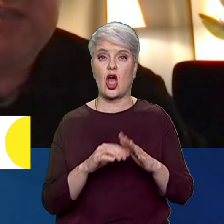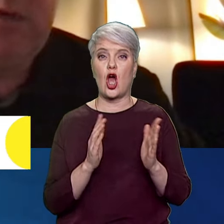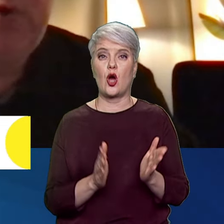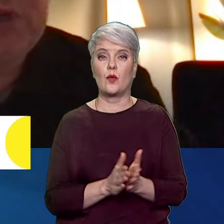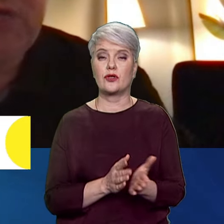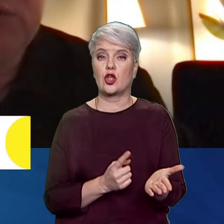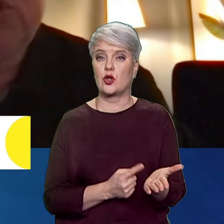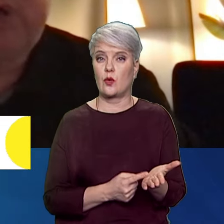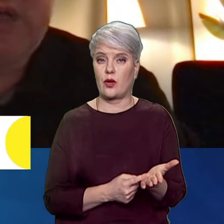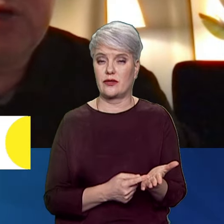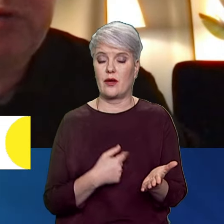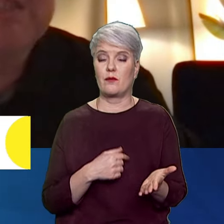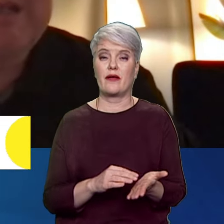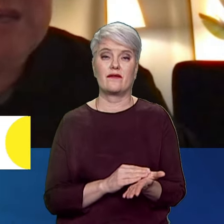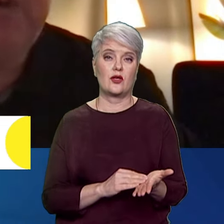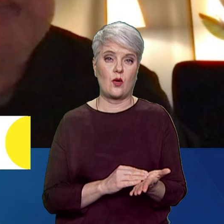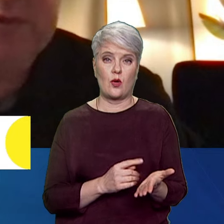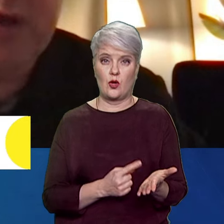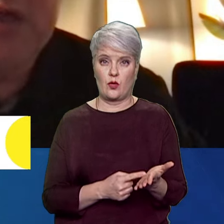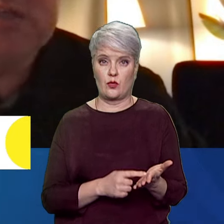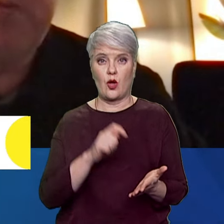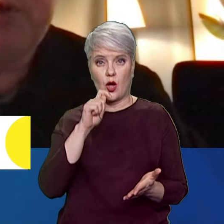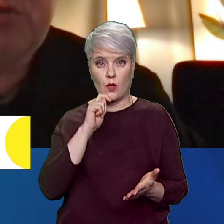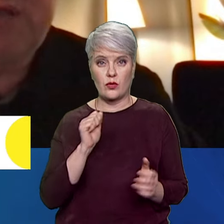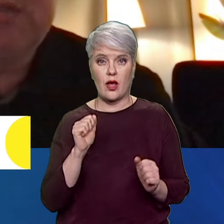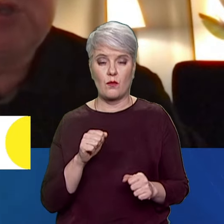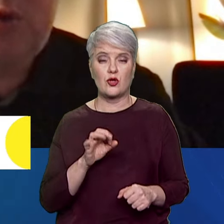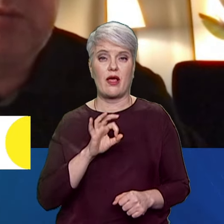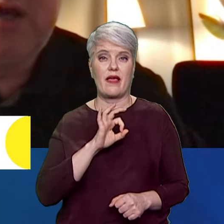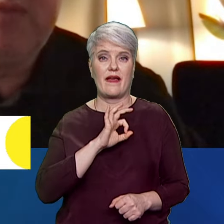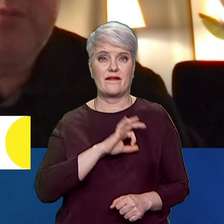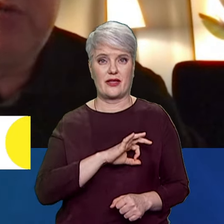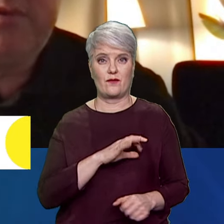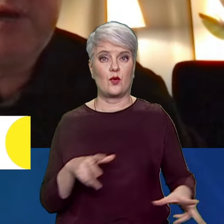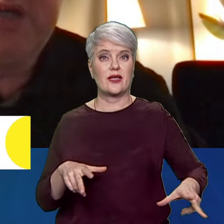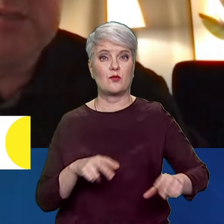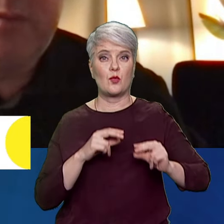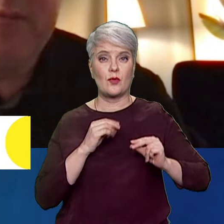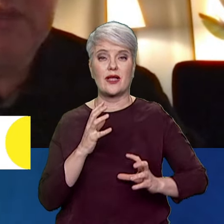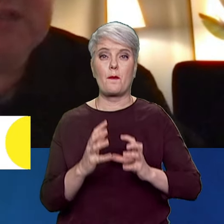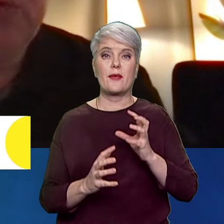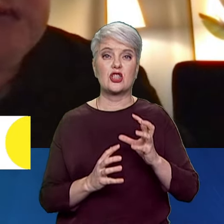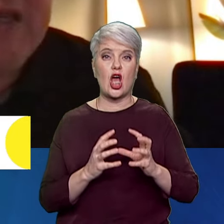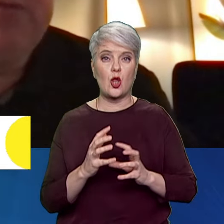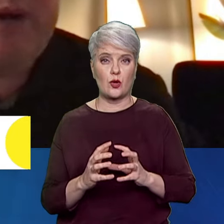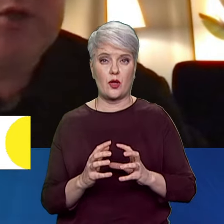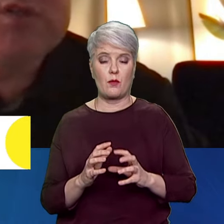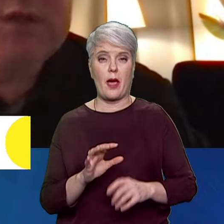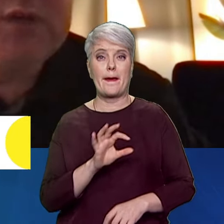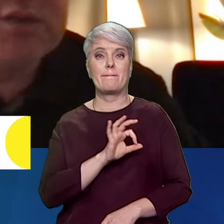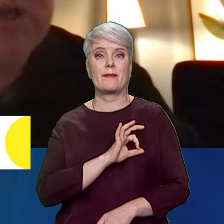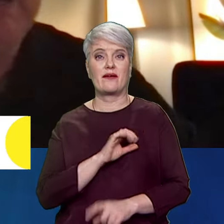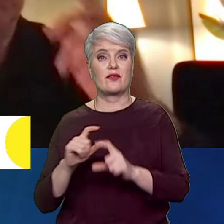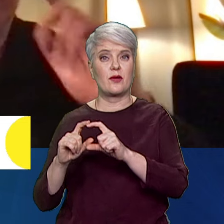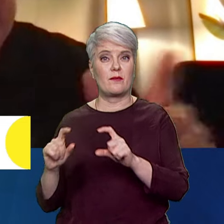інформації. Ми вкотре доводимо, що Україна готова і здатна ефективно співпрацювати з міжнародними правовими механізмами. І це унікальний випадок у